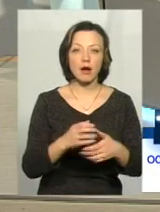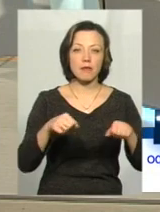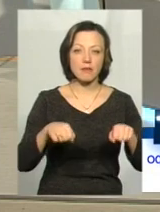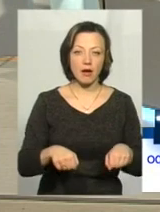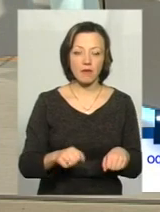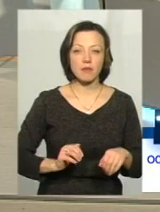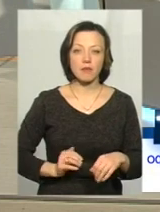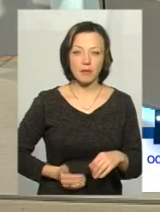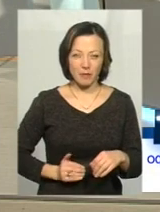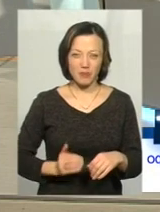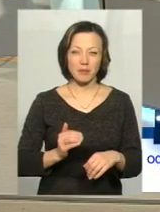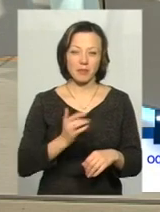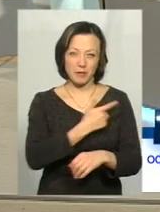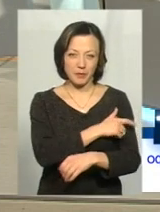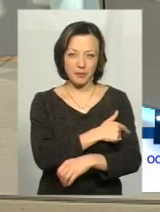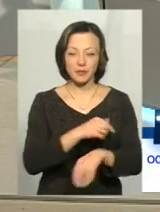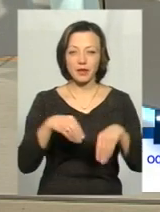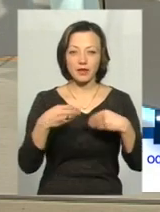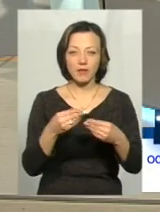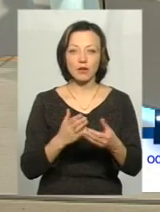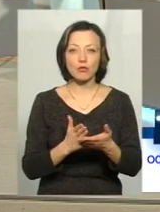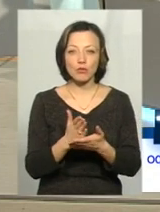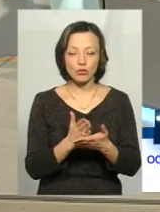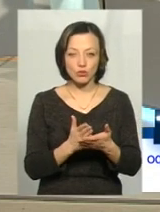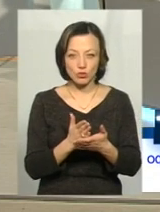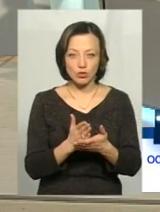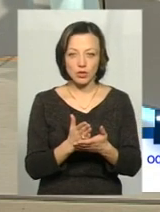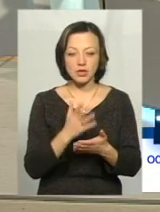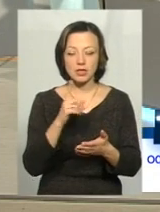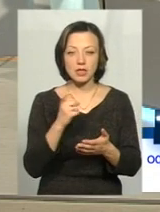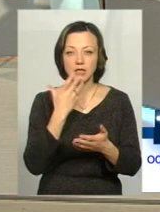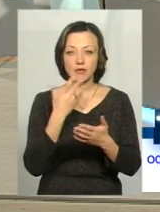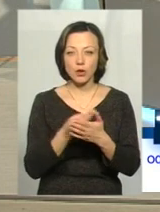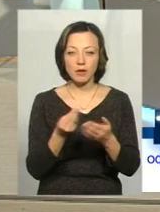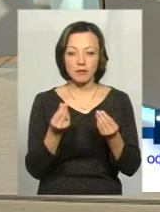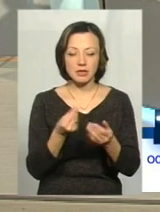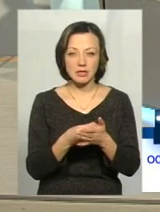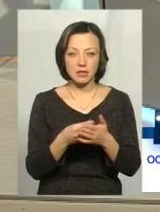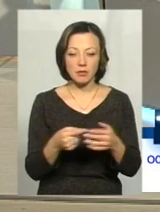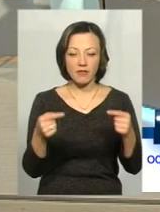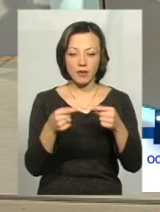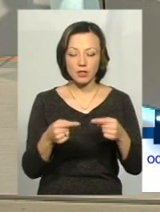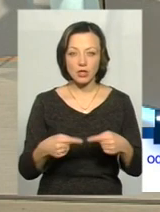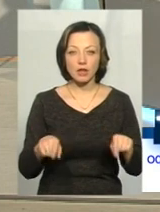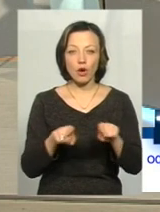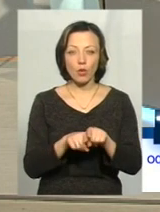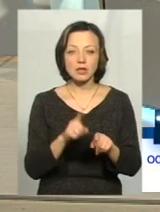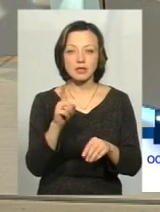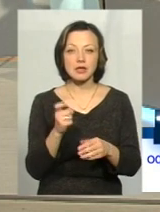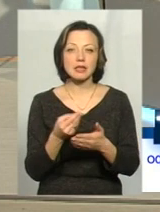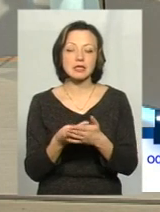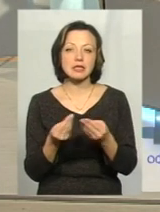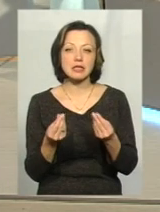практика, приватна практика, надавати послуги за своїми цінами визначеними, а також за цінами,